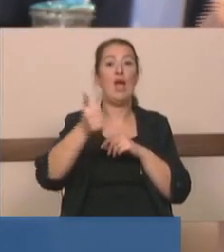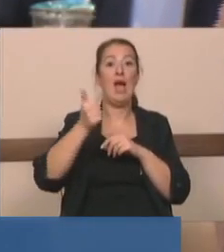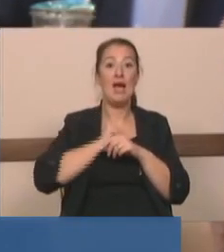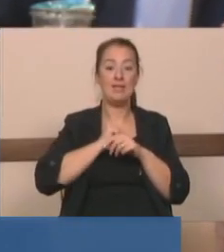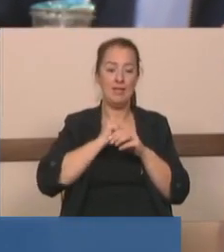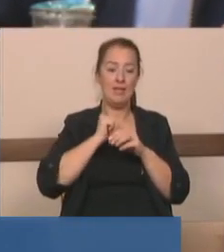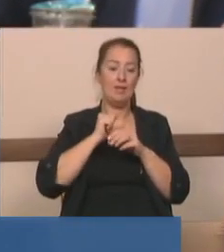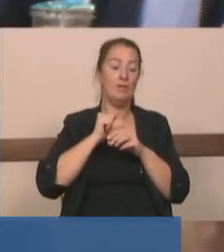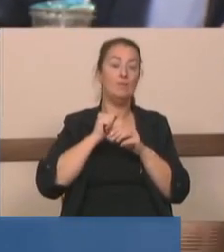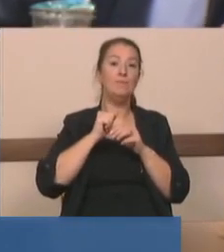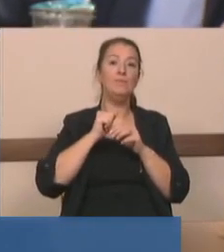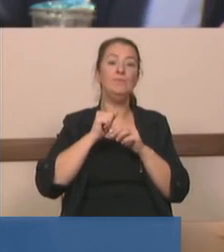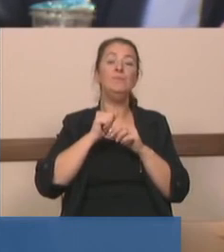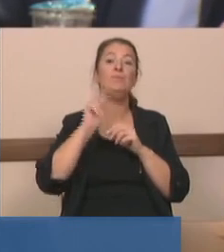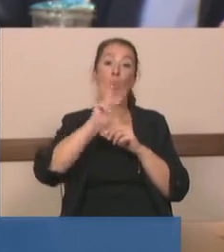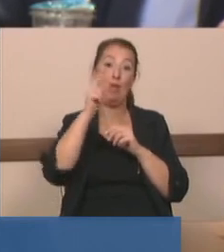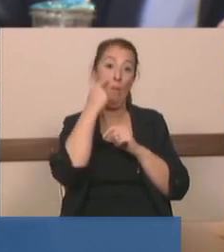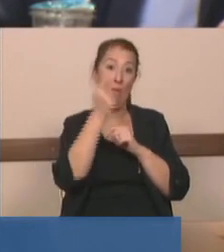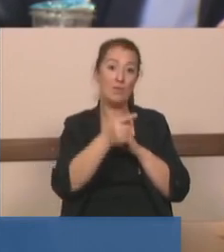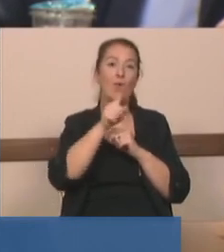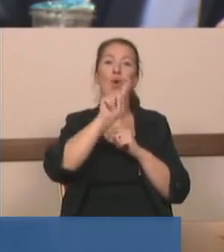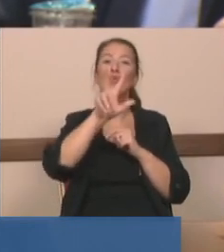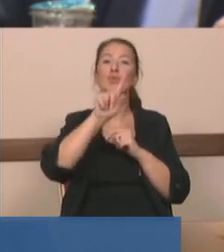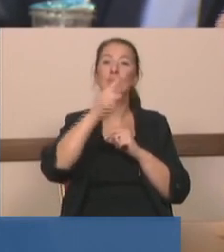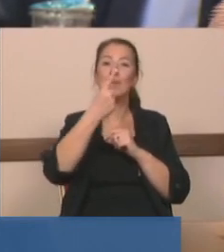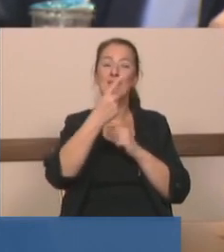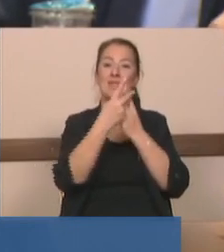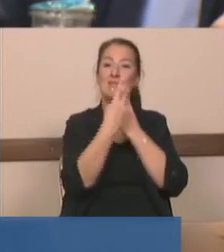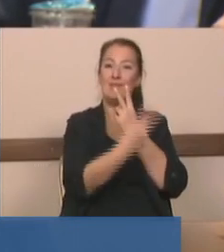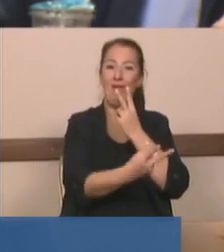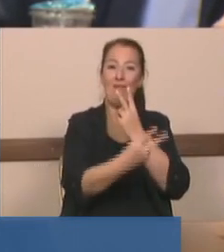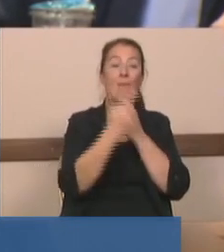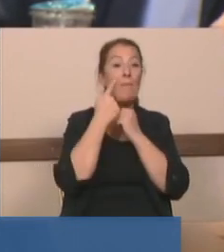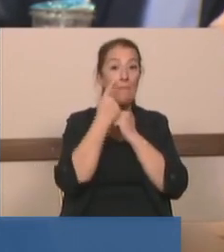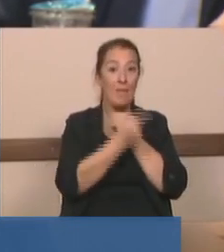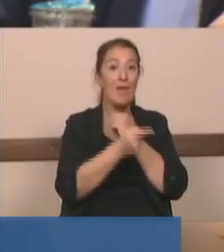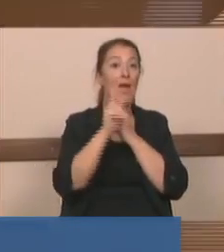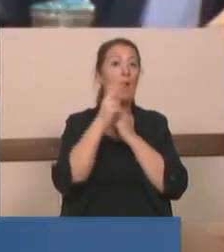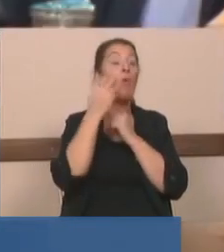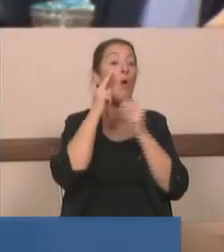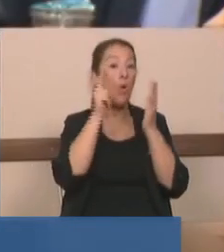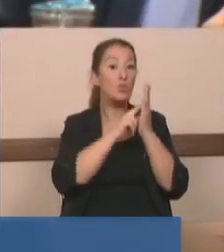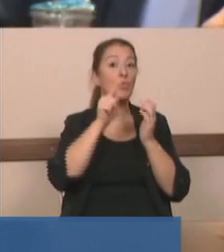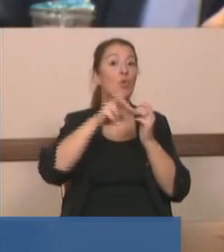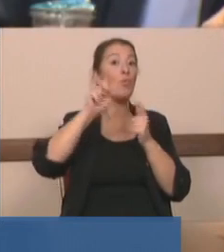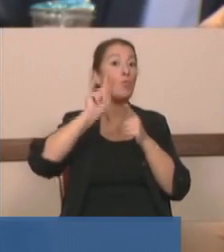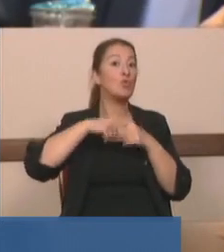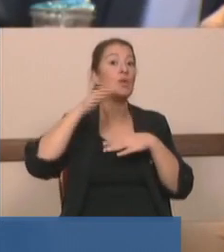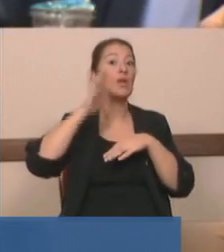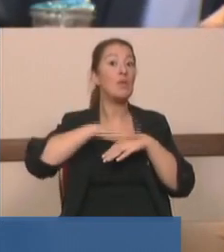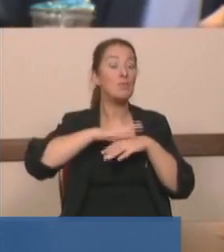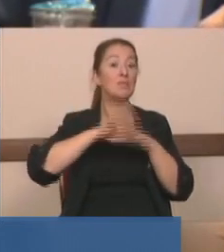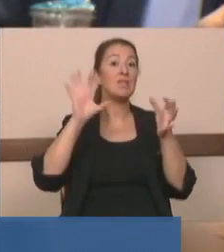baktığınızda o on üç bin sayfalık raporu okursanız bu projenin yapılmasıyla ilgili Milli Savunma